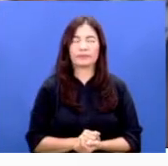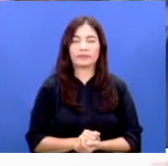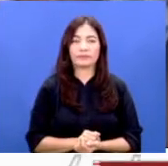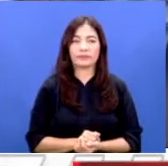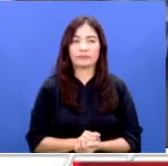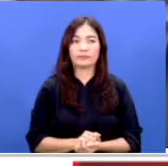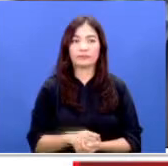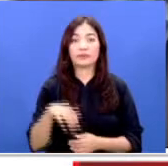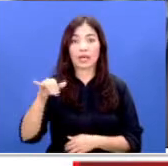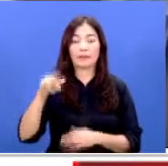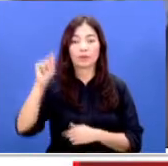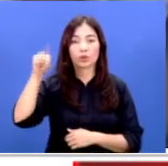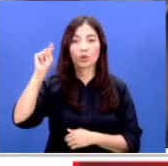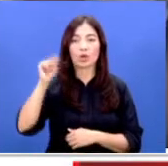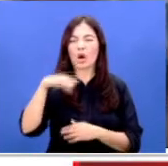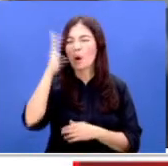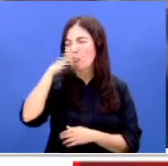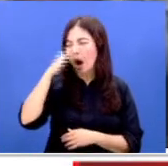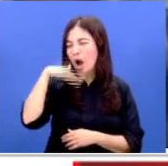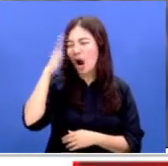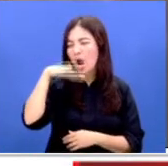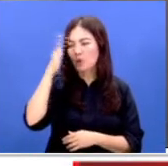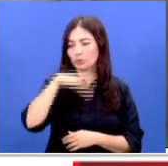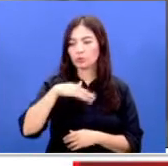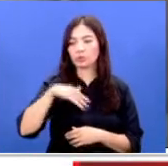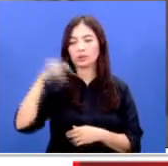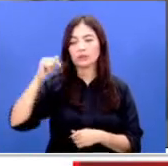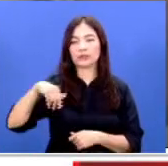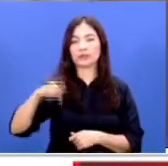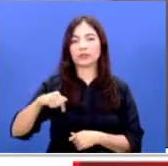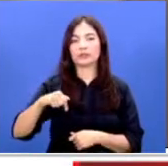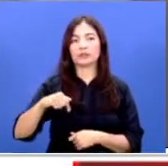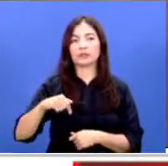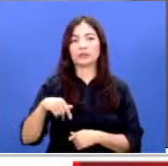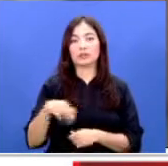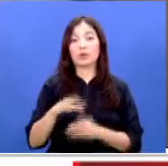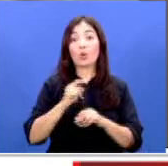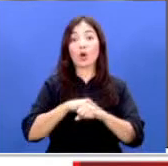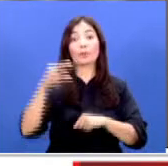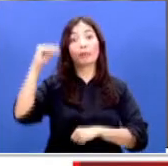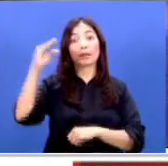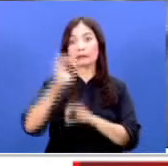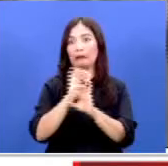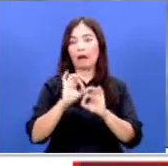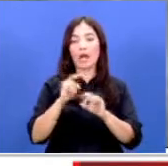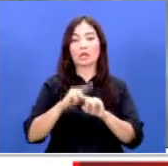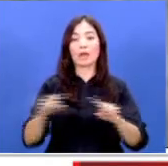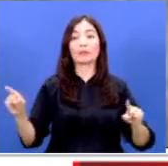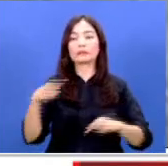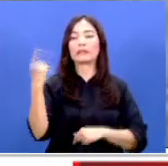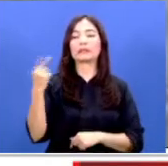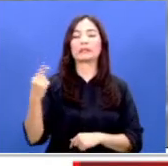Ya memang, bau menyengat tersebut tidak hanya di pagi hari saja tapi sepanjang hari juga